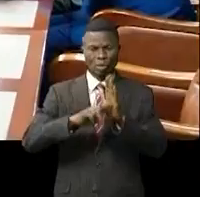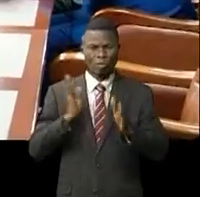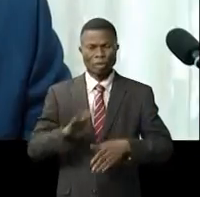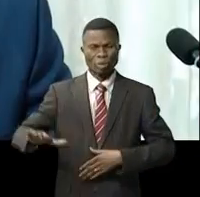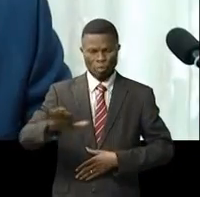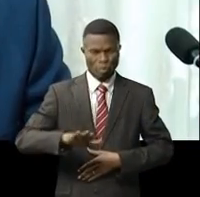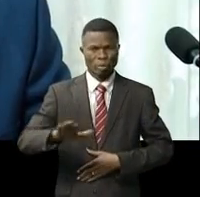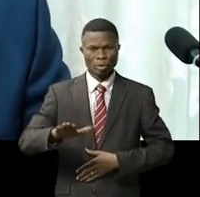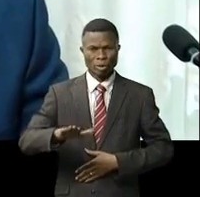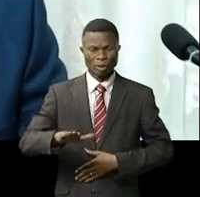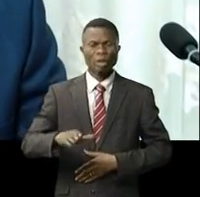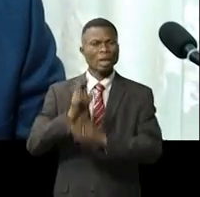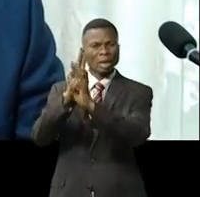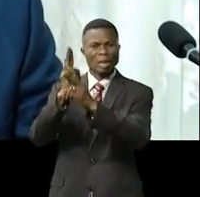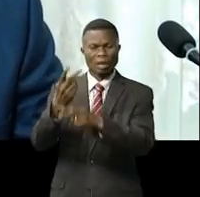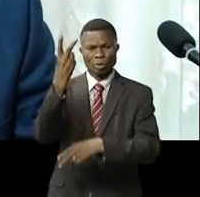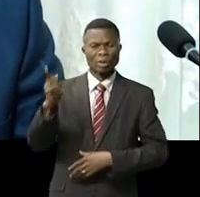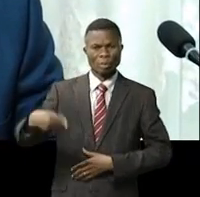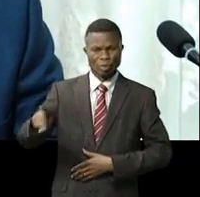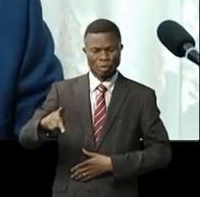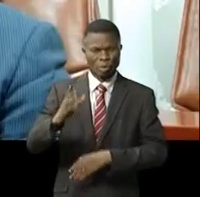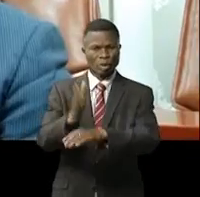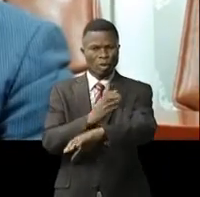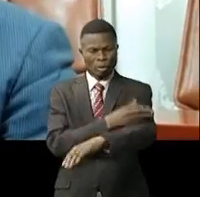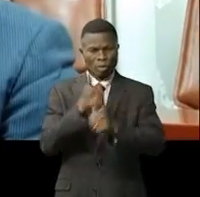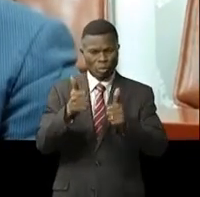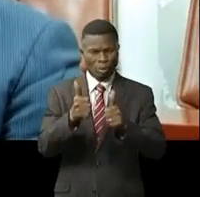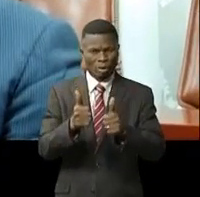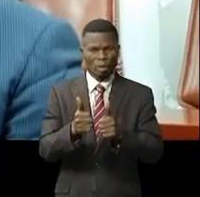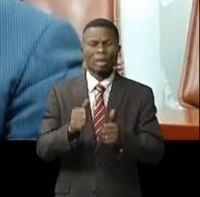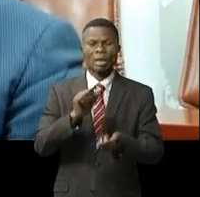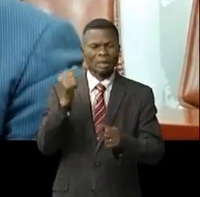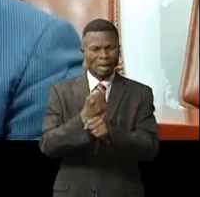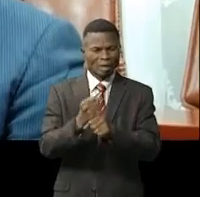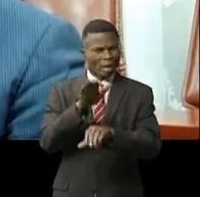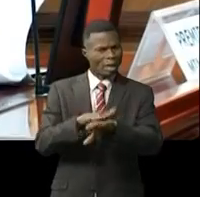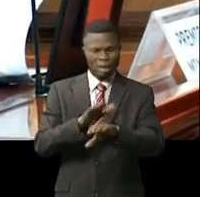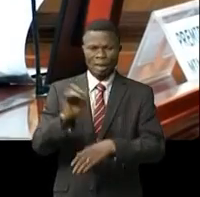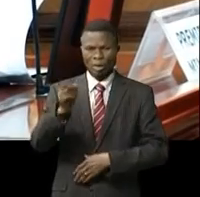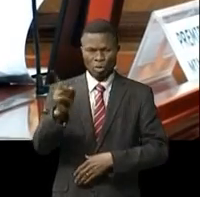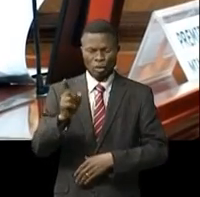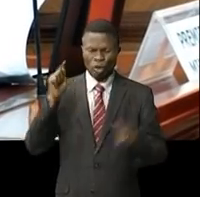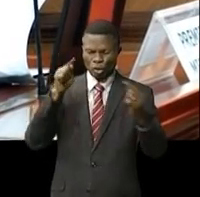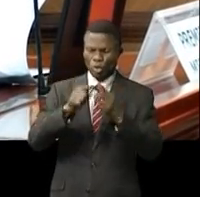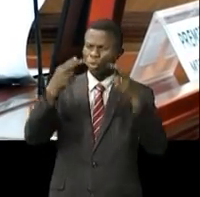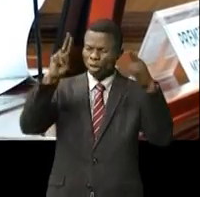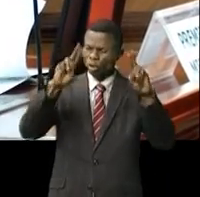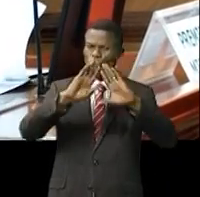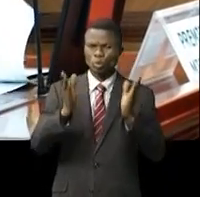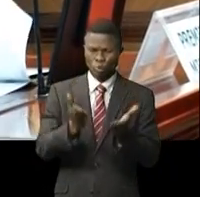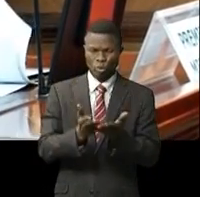rassure, l'état de siège porte déjà de fruits, mais pas question de ralentir la cadence, avant d'atteindre l'objectif final,